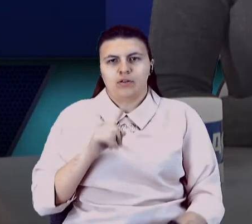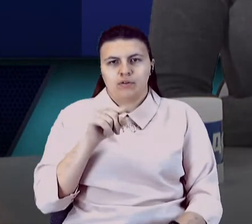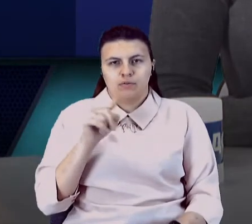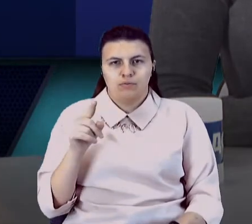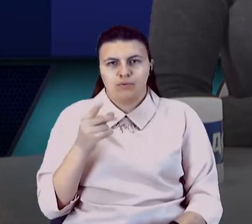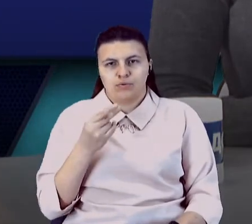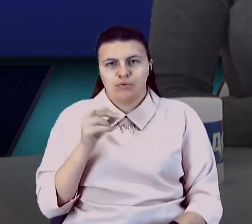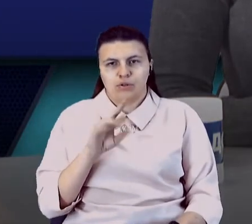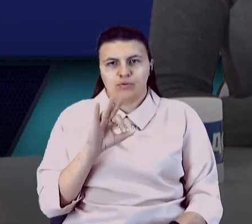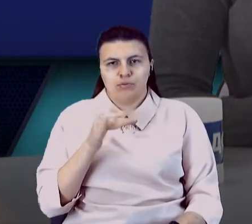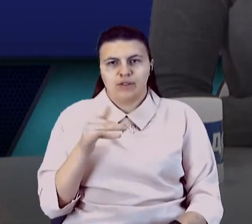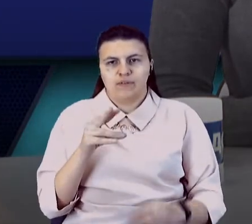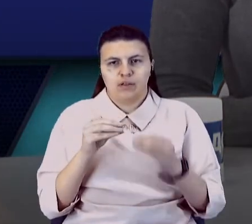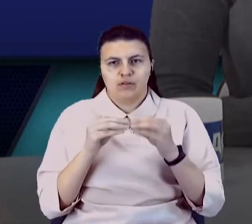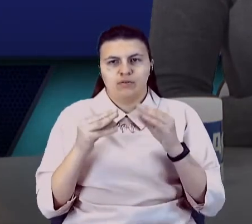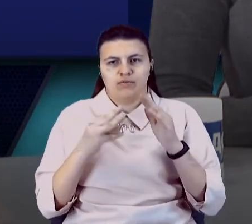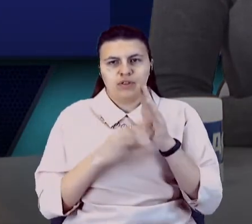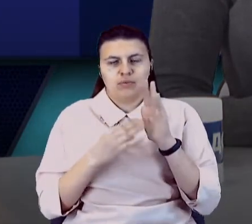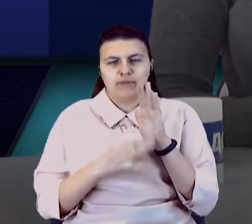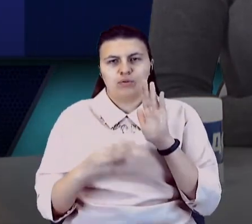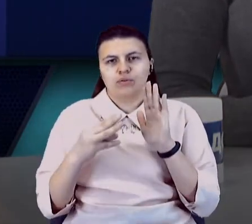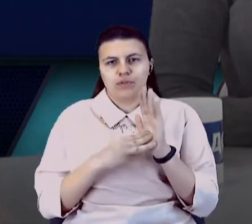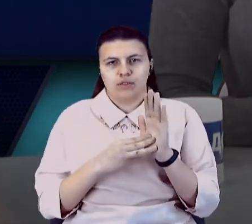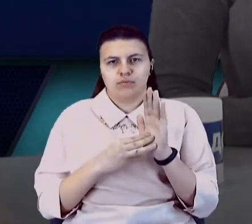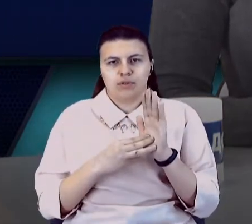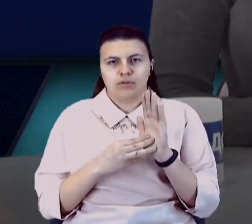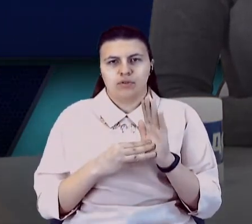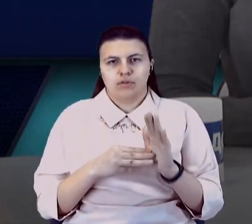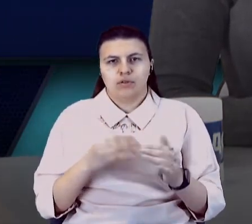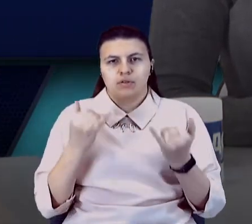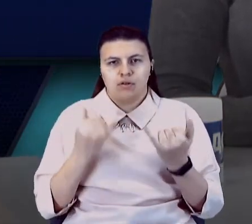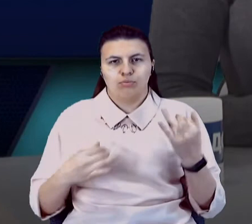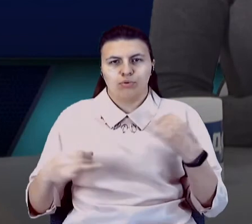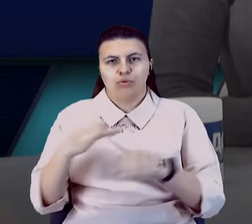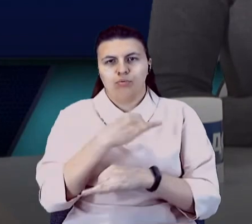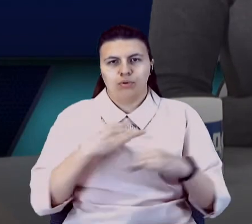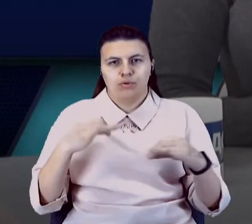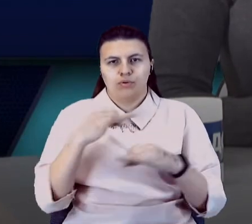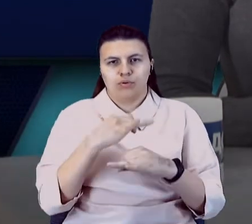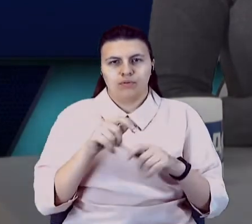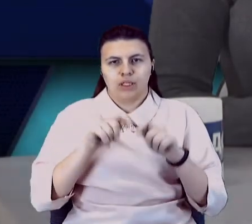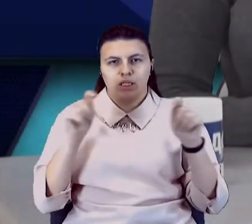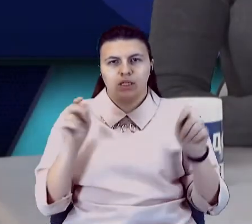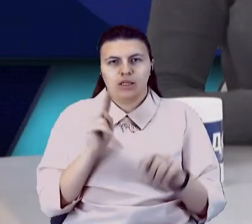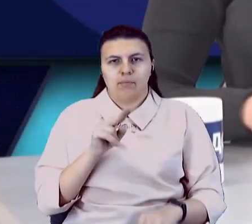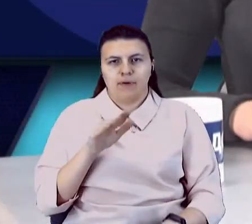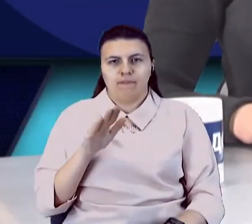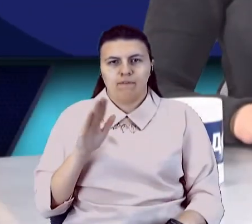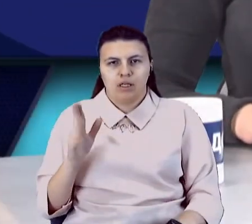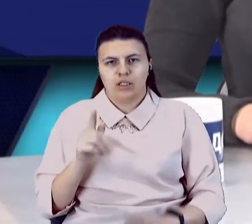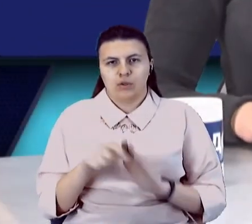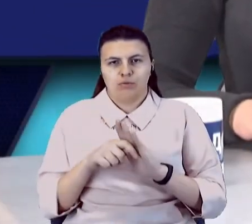студії 050 210 08 98. Зараз обговорюємо відкриття КПВВ на Донбасі з боку